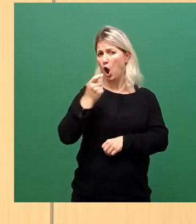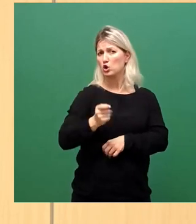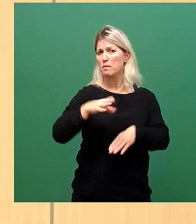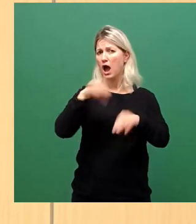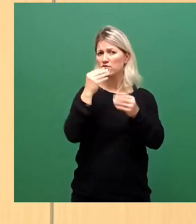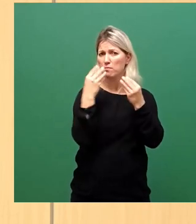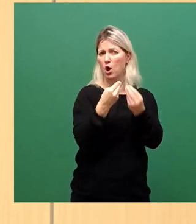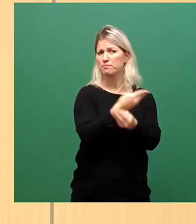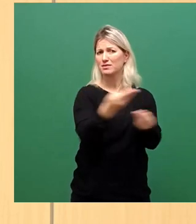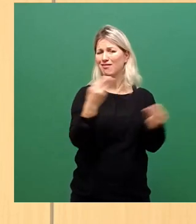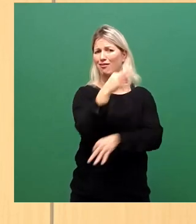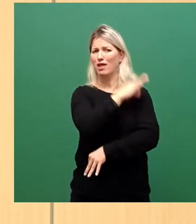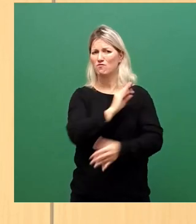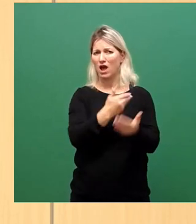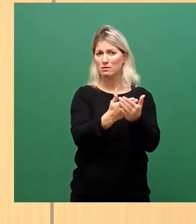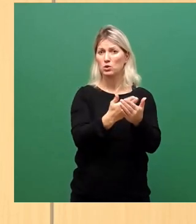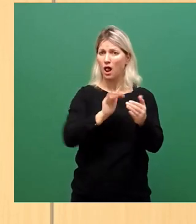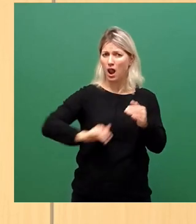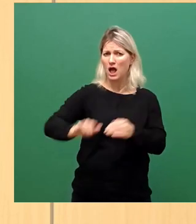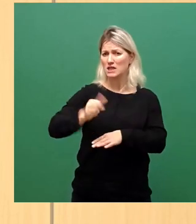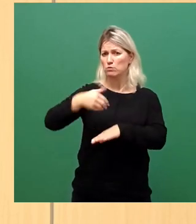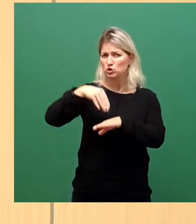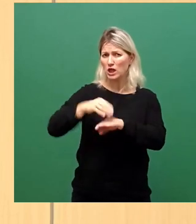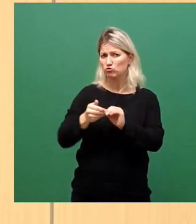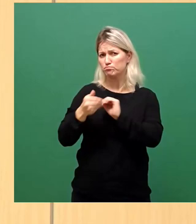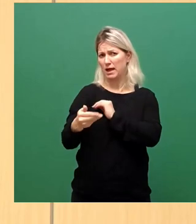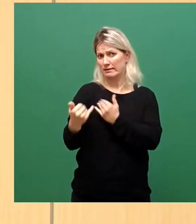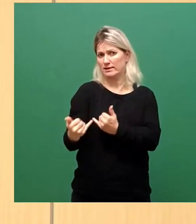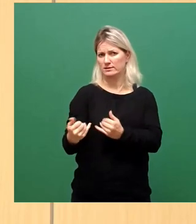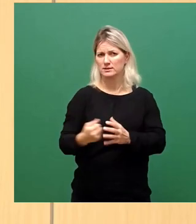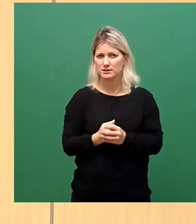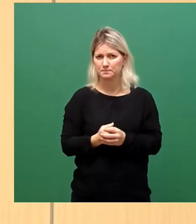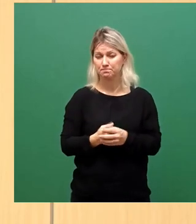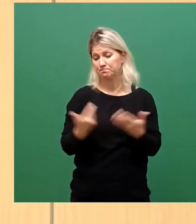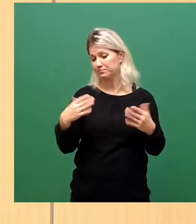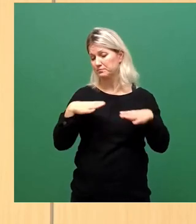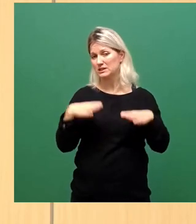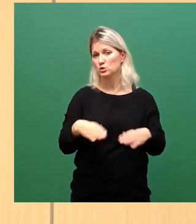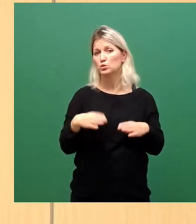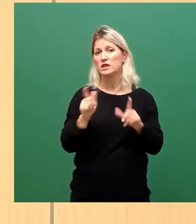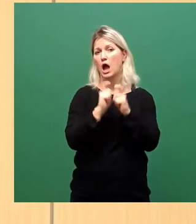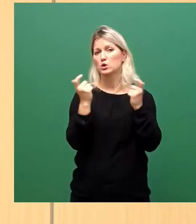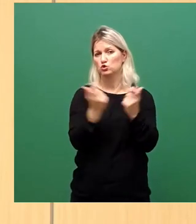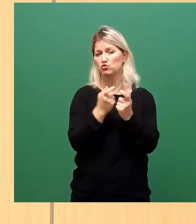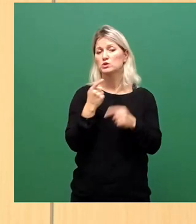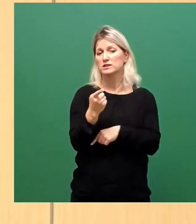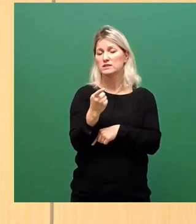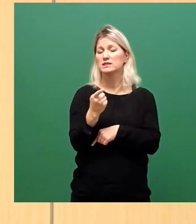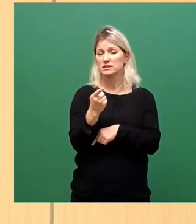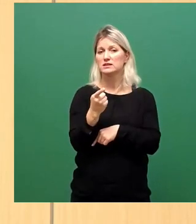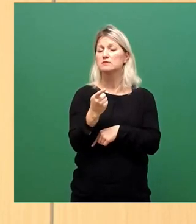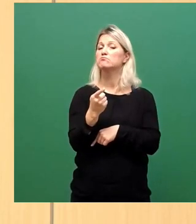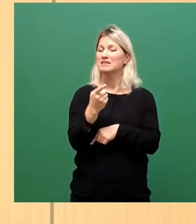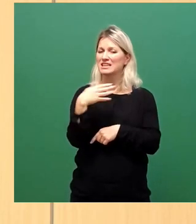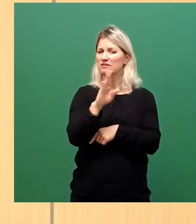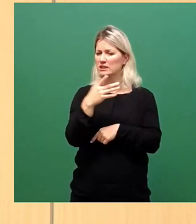Landeshauptstadt schafft es erst jetzt. Der Gesundheitsausschuss hat zumindest in sehr großen Teilen sich unserer Initiative angeschlossen. Ich